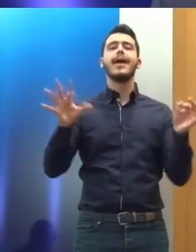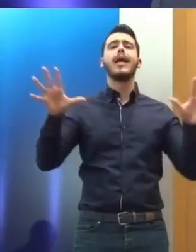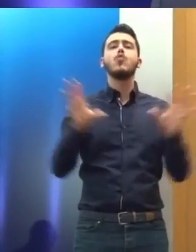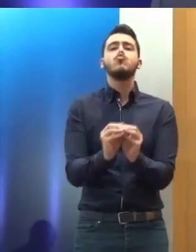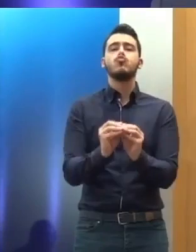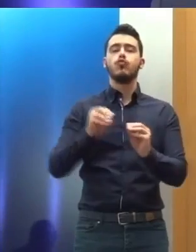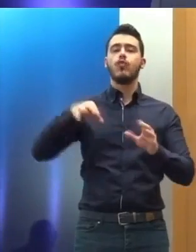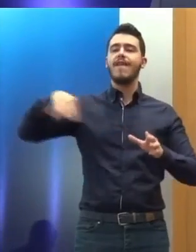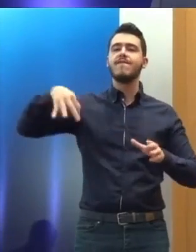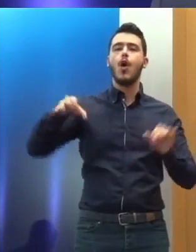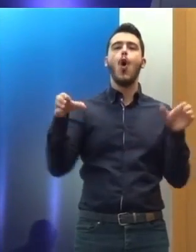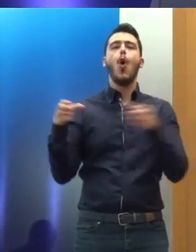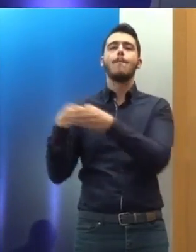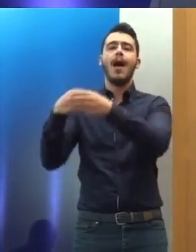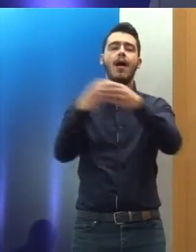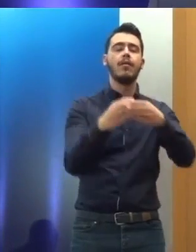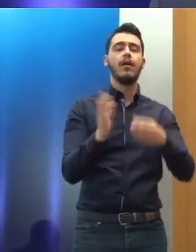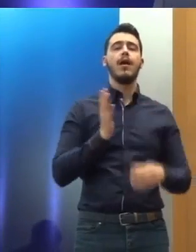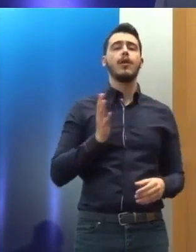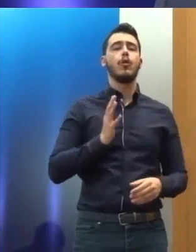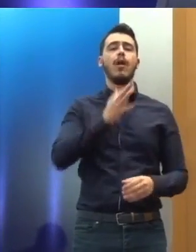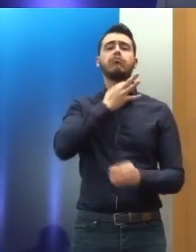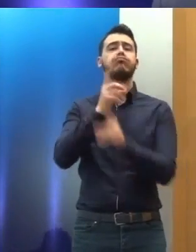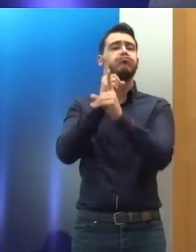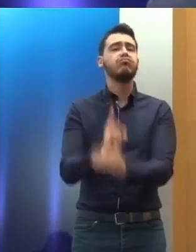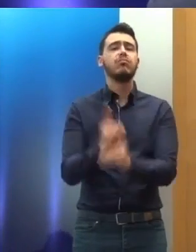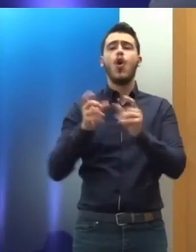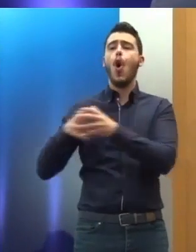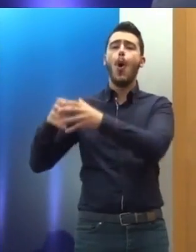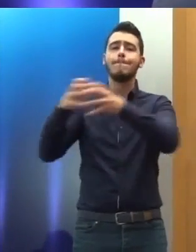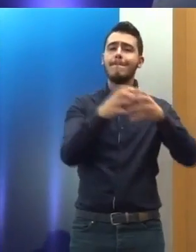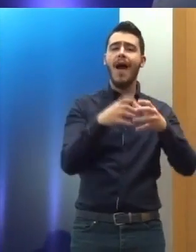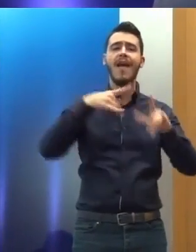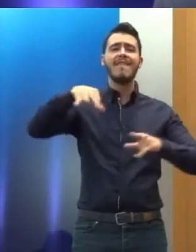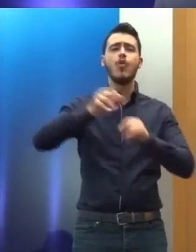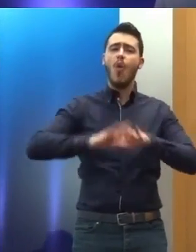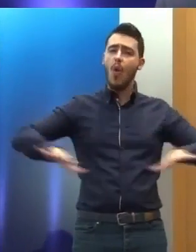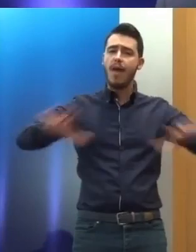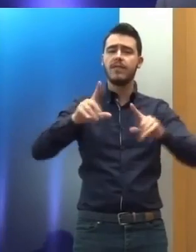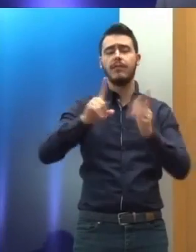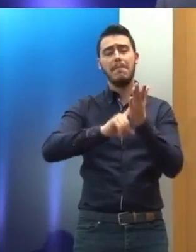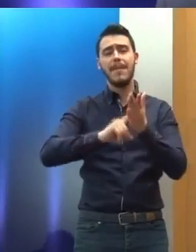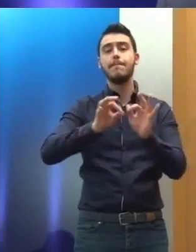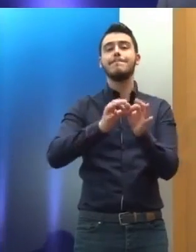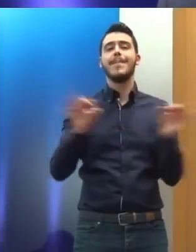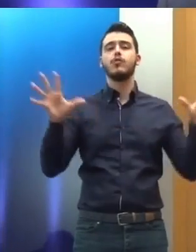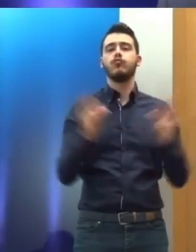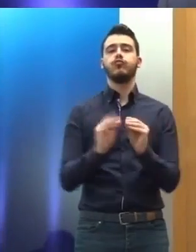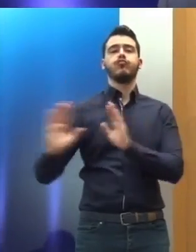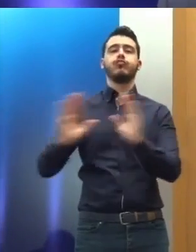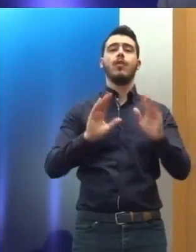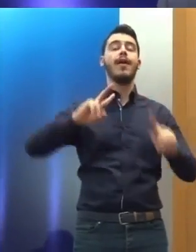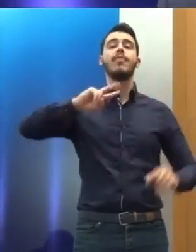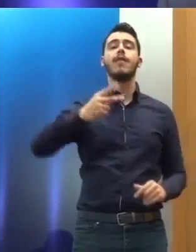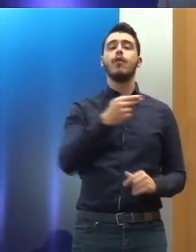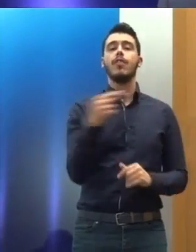ευαίσθητων, των ευάλωτων ομάδων ή των ομάδων που βρίσκονται σε ευάλωτες καταστάσεις. Ένα δεύτερο στοιχείο. Πολλές φορές η